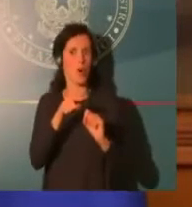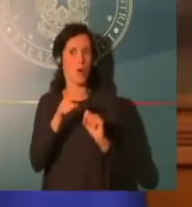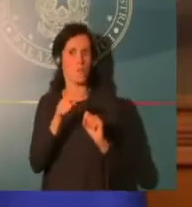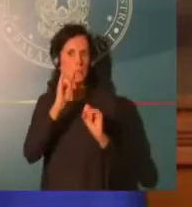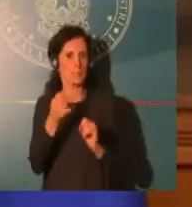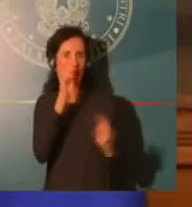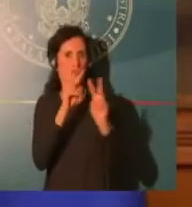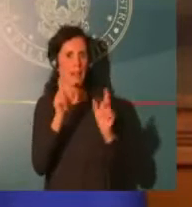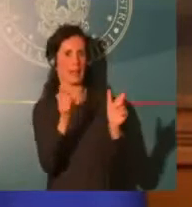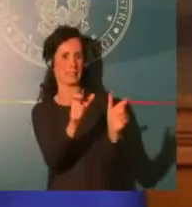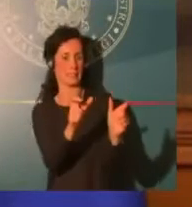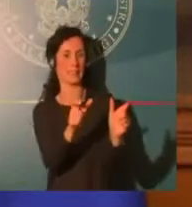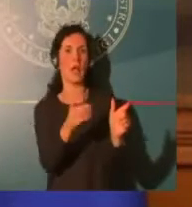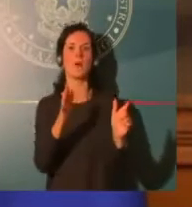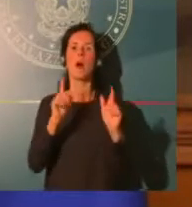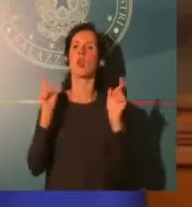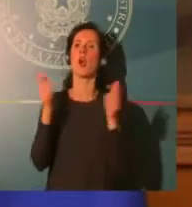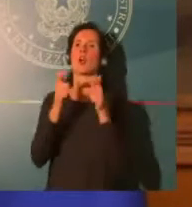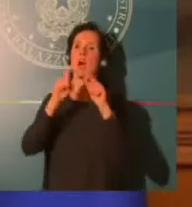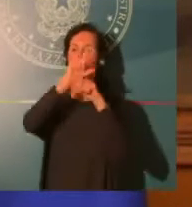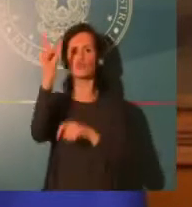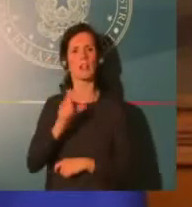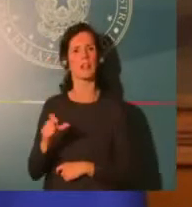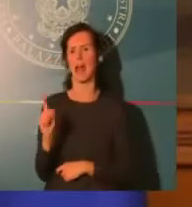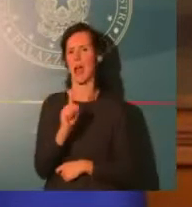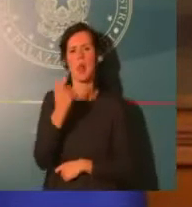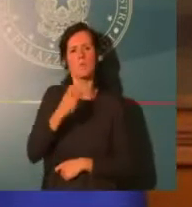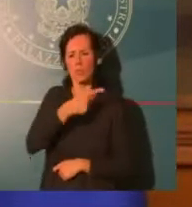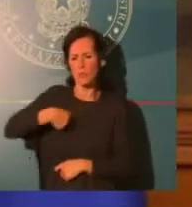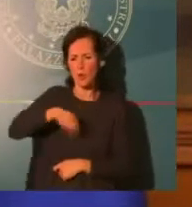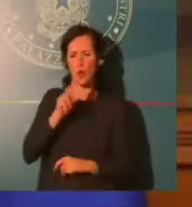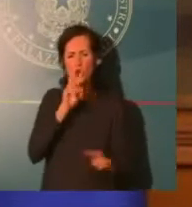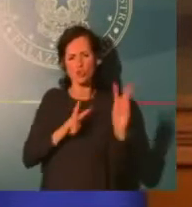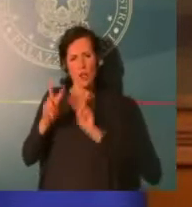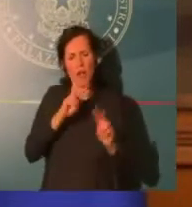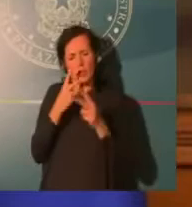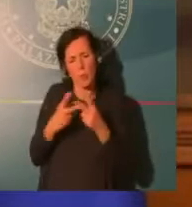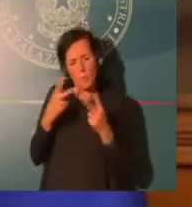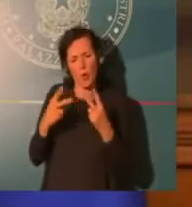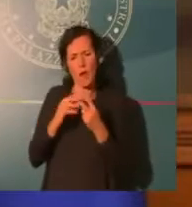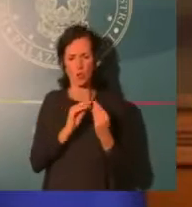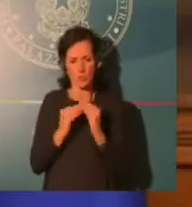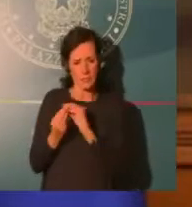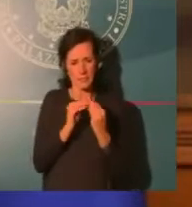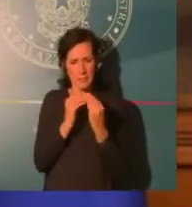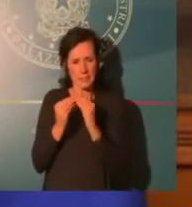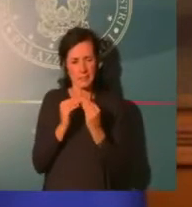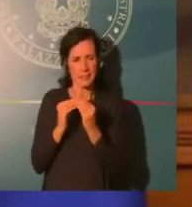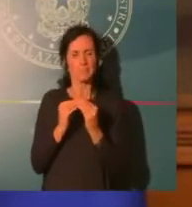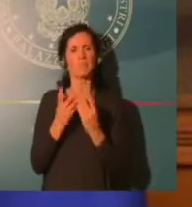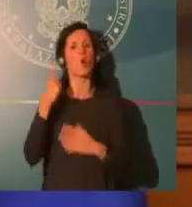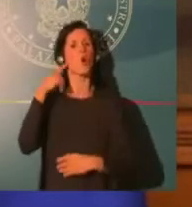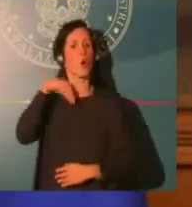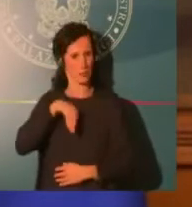serie di misure, avendo consapevolezza che avrebbero avuto un impatto negativo. Abbiamo cercato di limitarli al massimo,